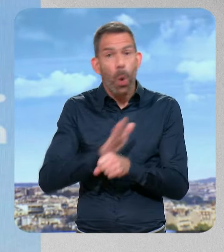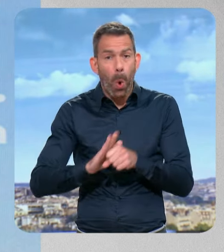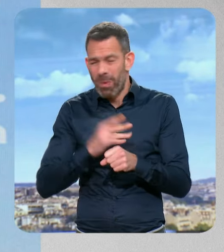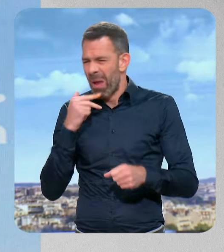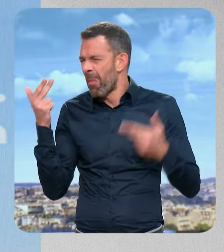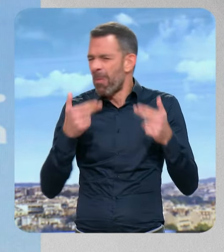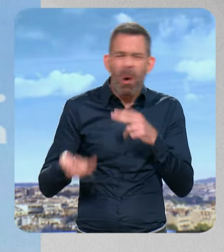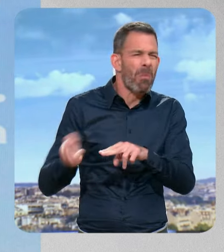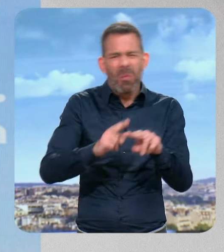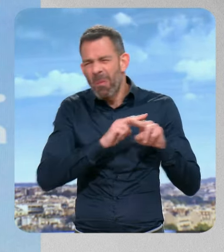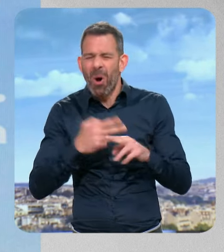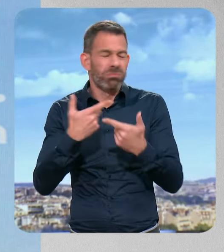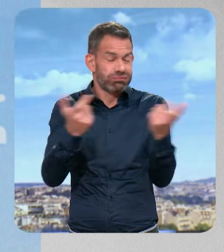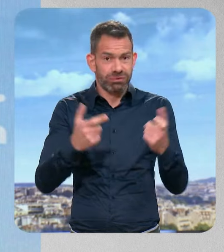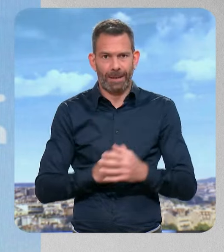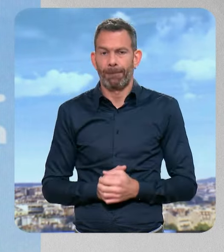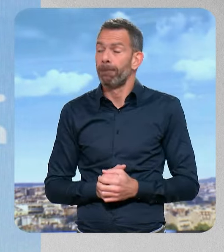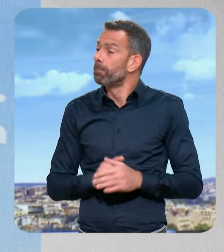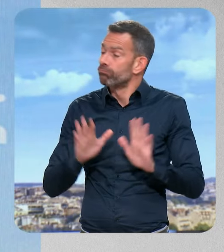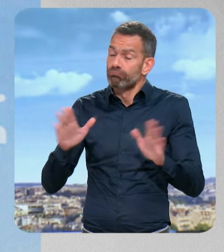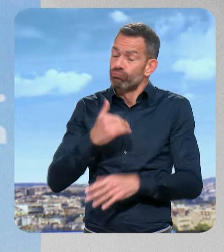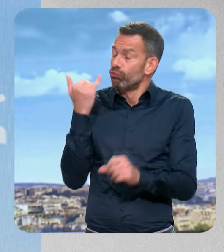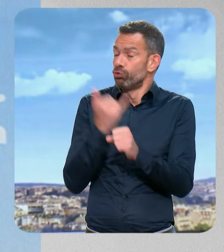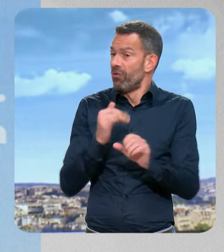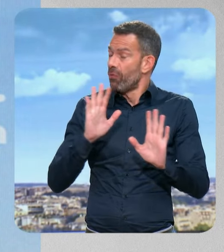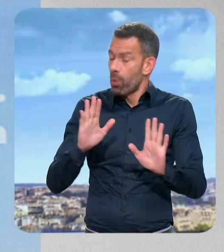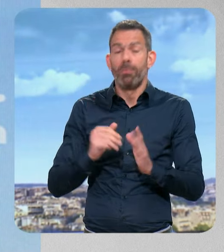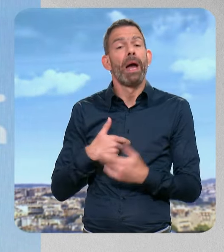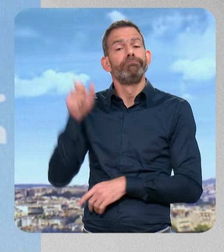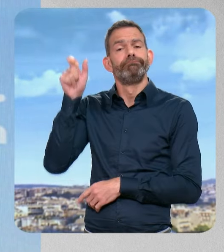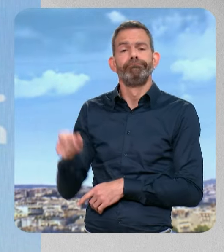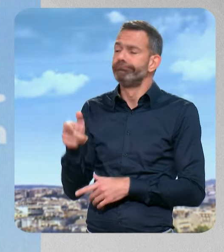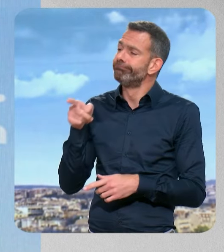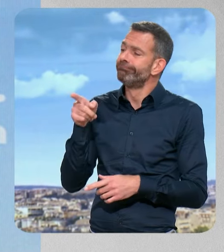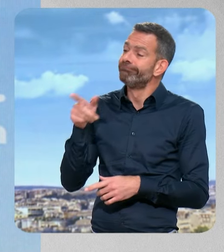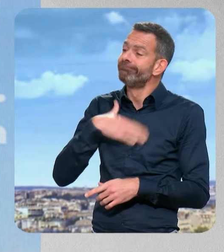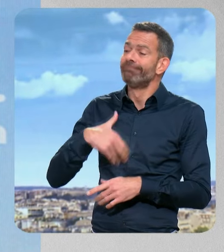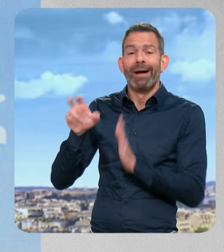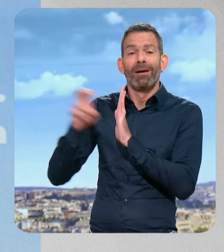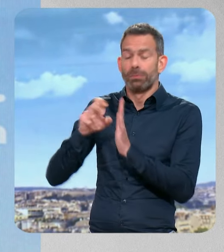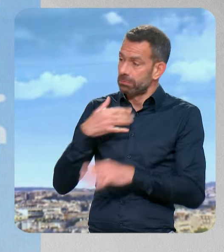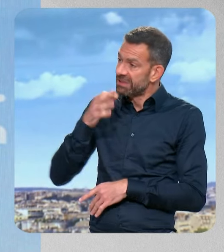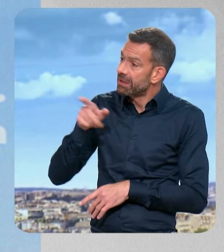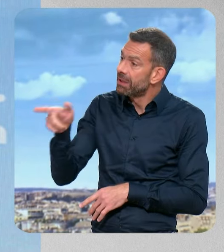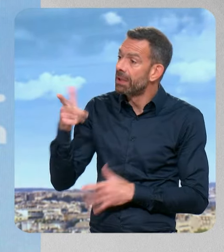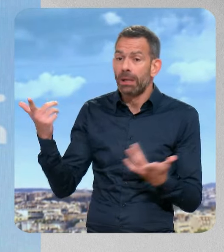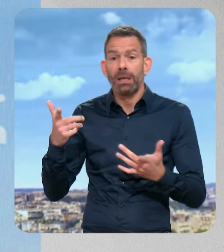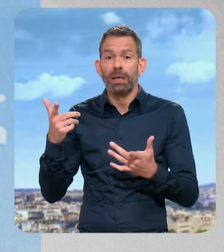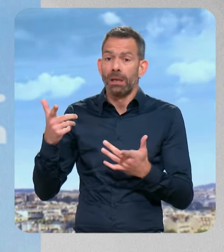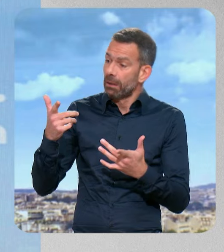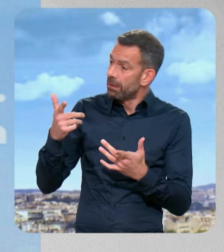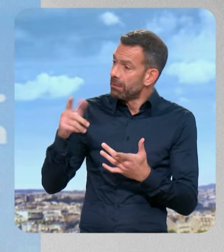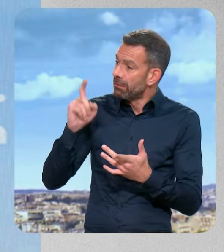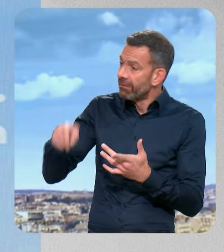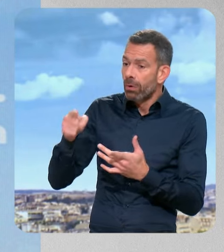partout. C'est le cas ? Alors, un, absolument pas. Deux, je vais juste rappeler à M. Piolle que son interlocuteur, ce sont ses concitoyens, les grenoblois.